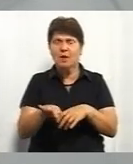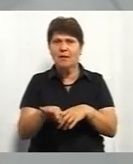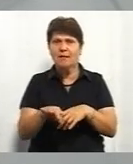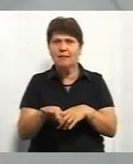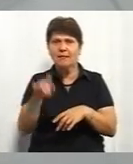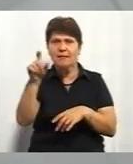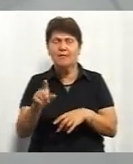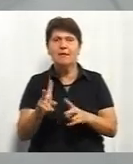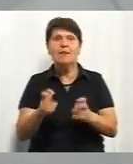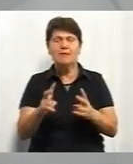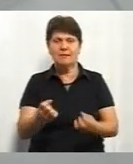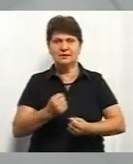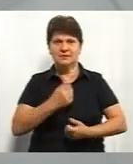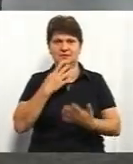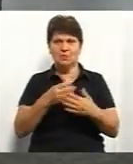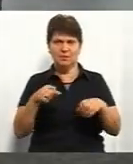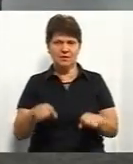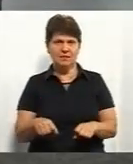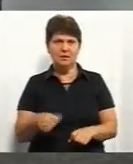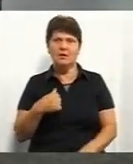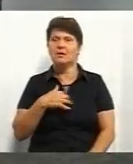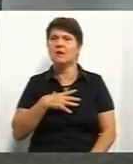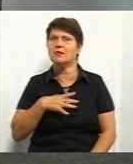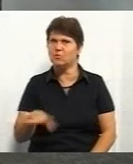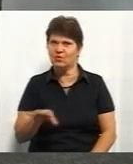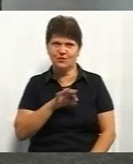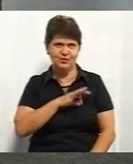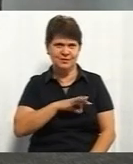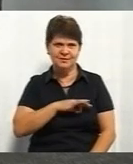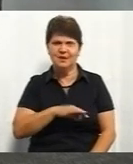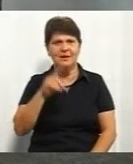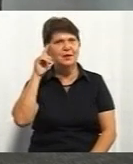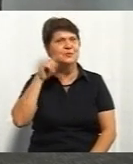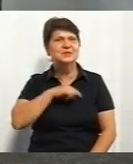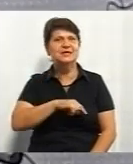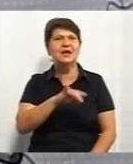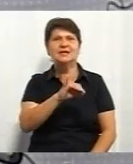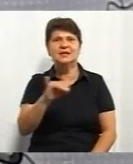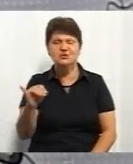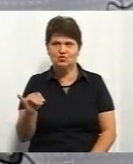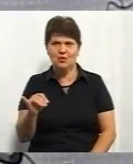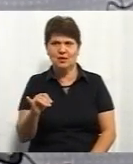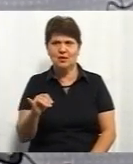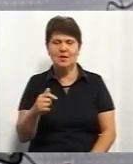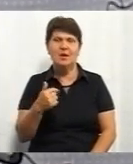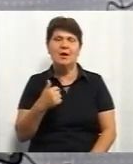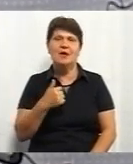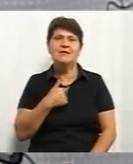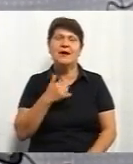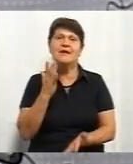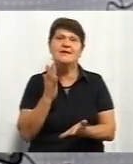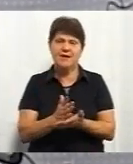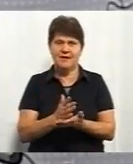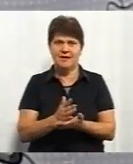захистити свої права? Ну, я не був користувачем психіатричної допомоги. Я є користувачем психіатричної допомоги.